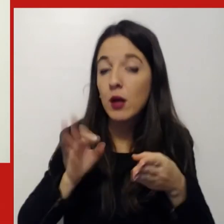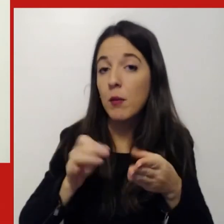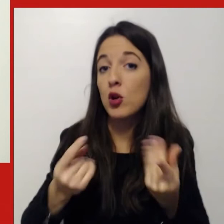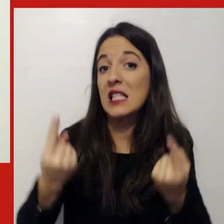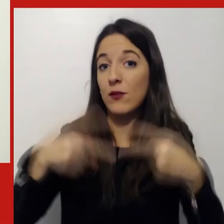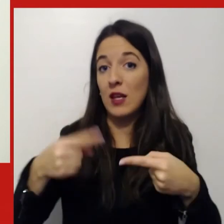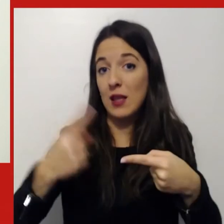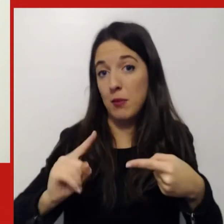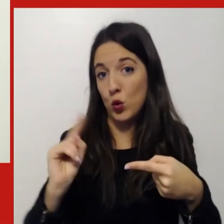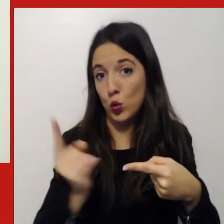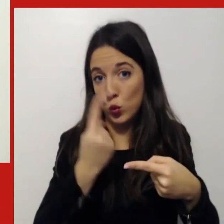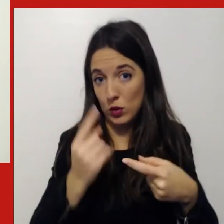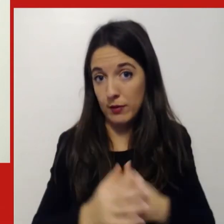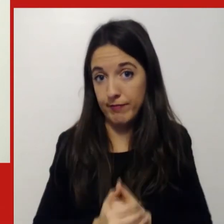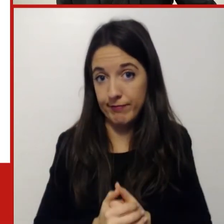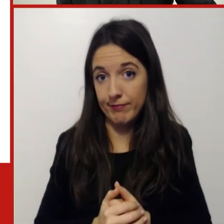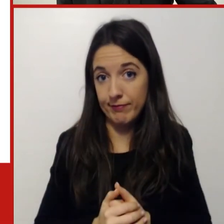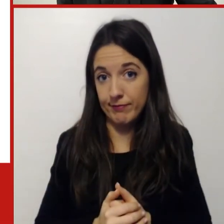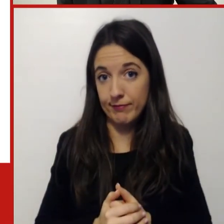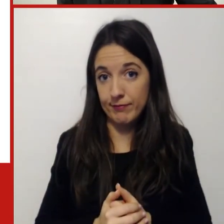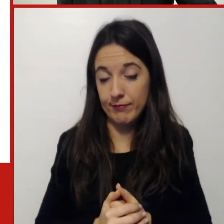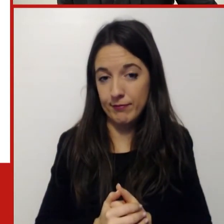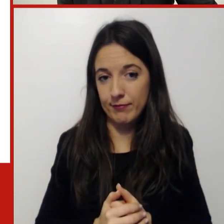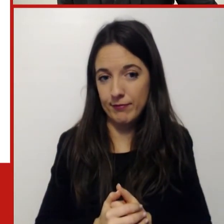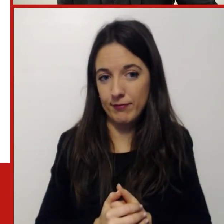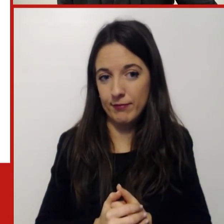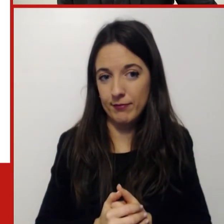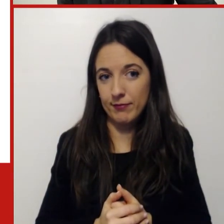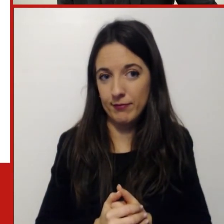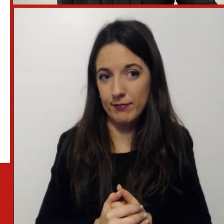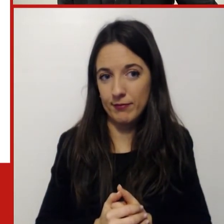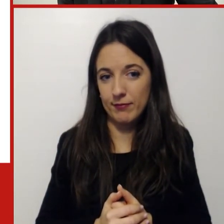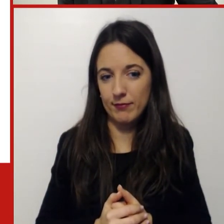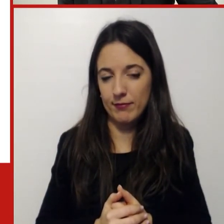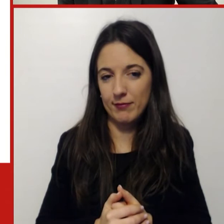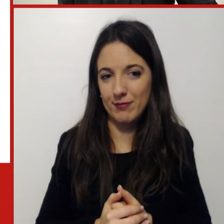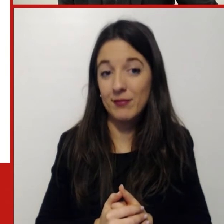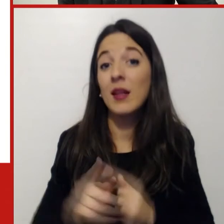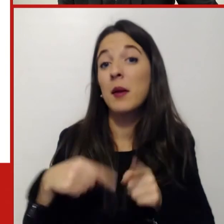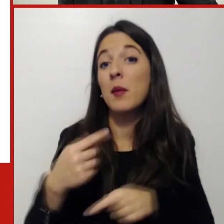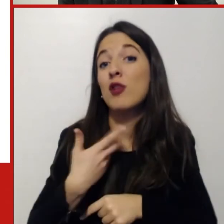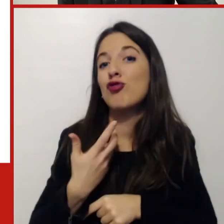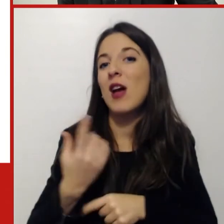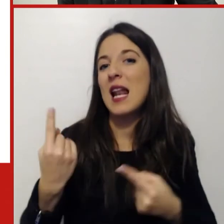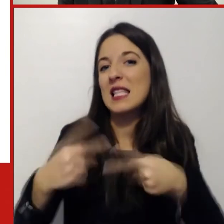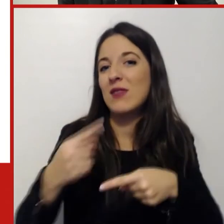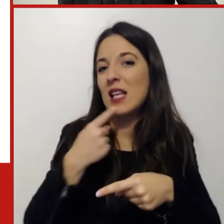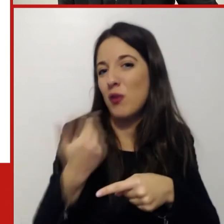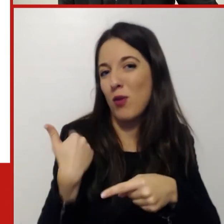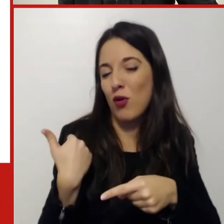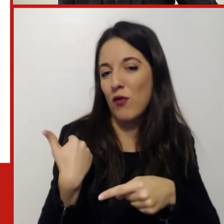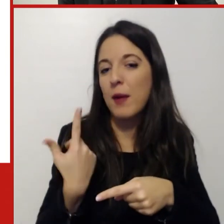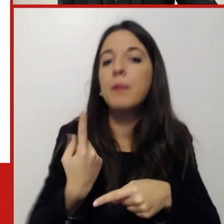noi tutti e poi c'è quella sfida di cui parlavo anche prima cioè saper essere attivi nella